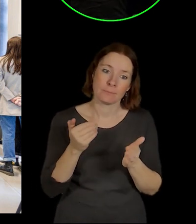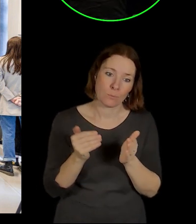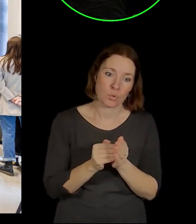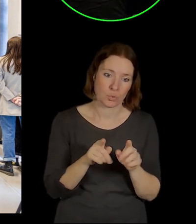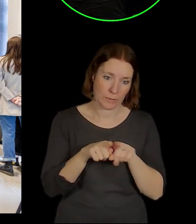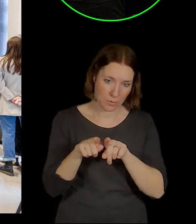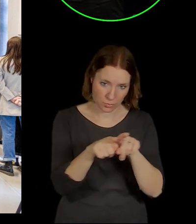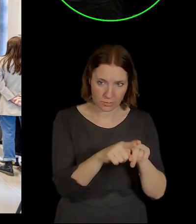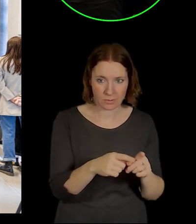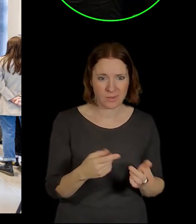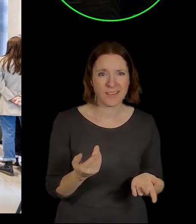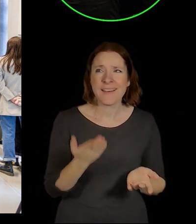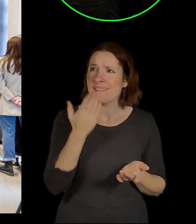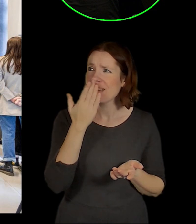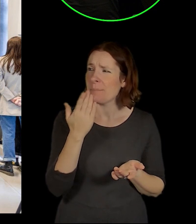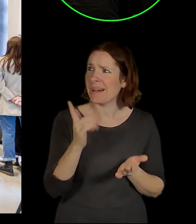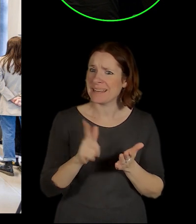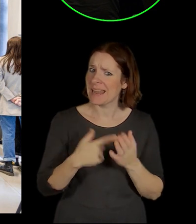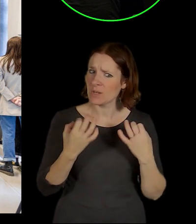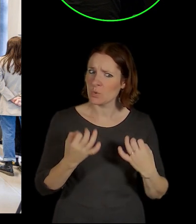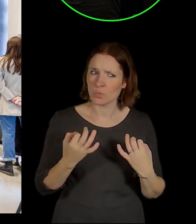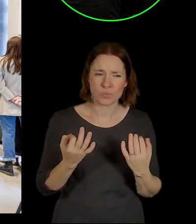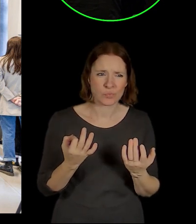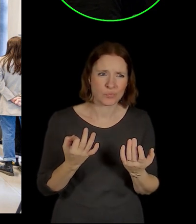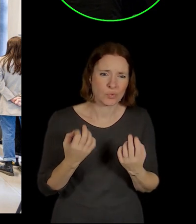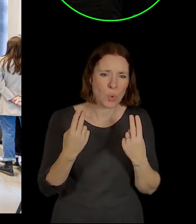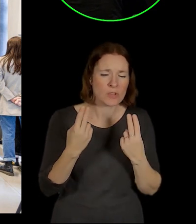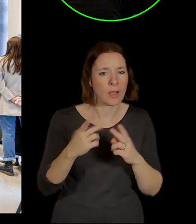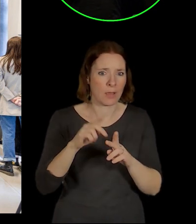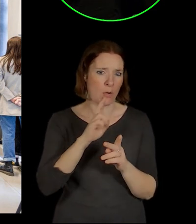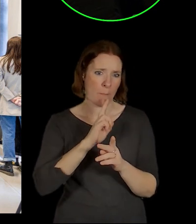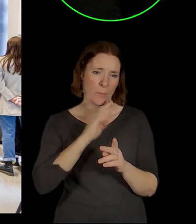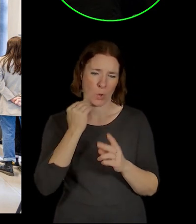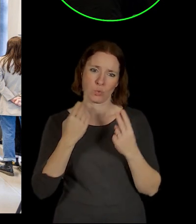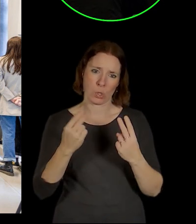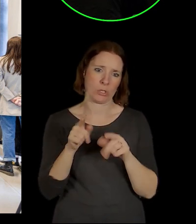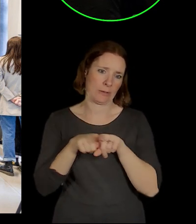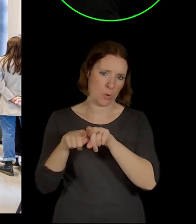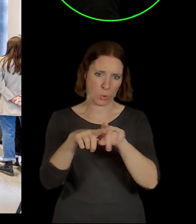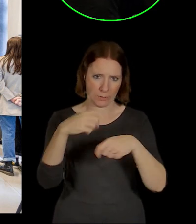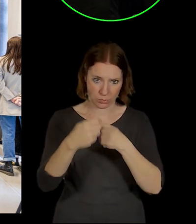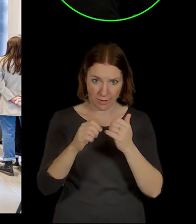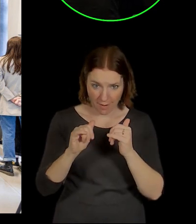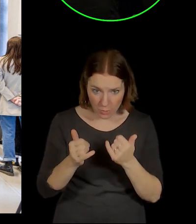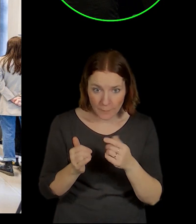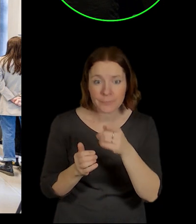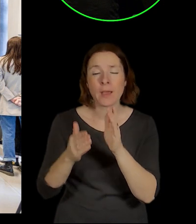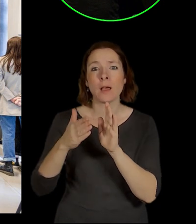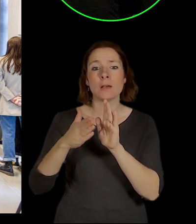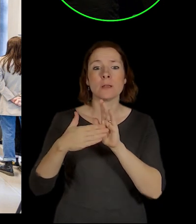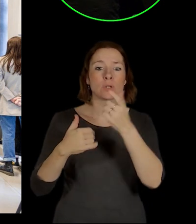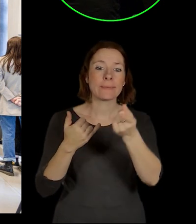taková blbost, ale to je strašně energie, strašně práce vůbec sladit to. Vůbec třeba to, že tam máme